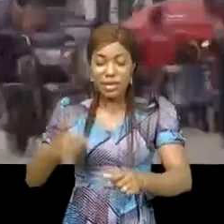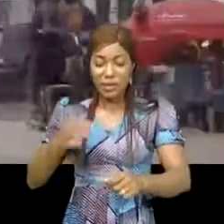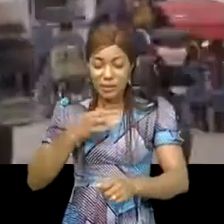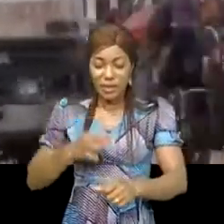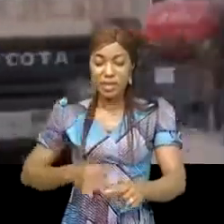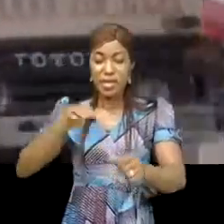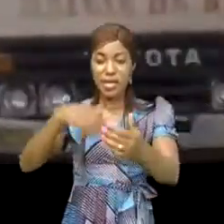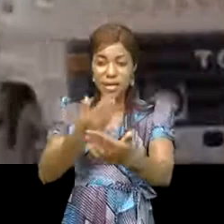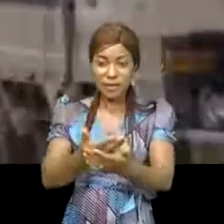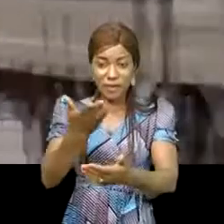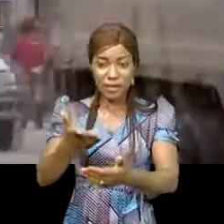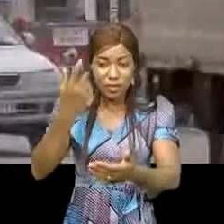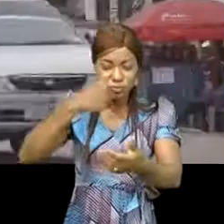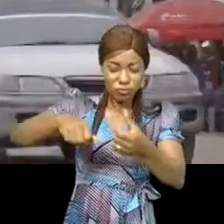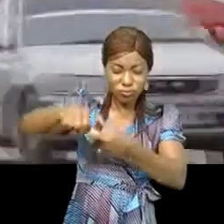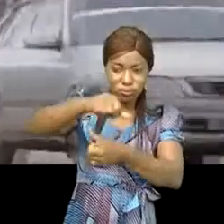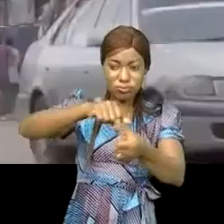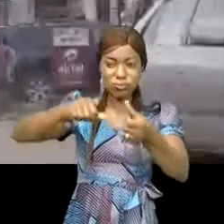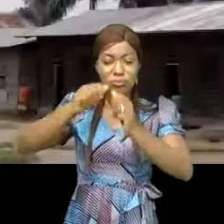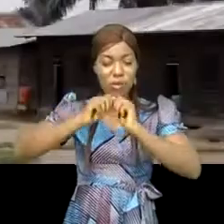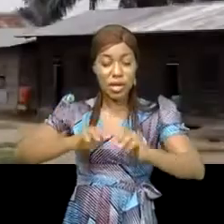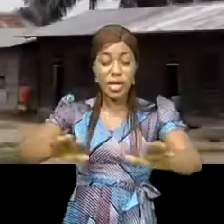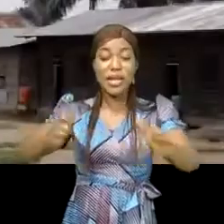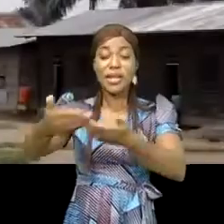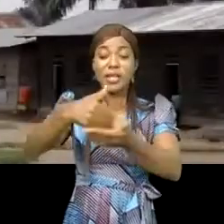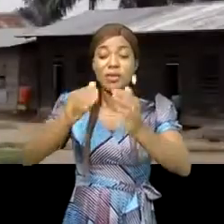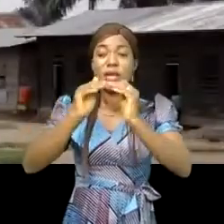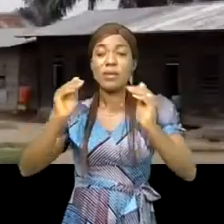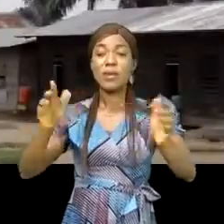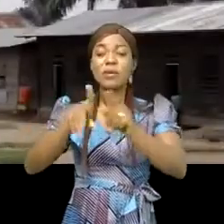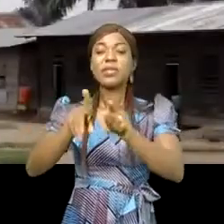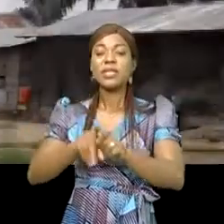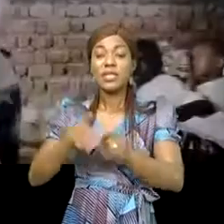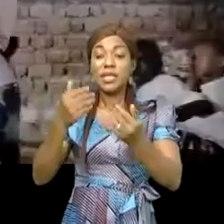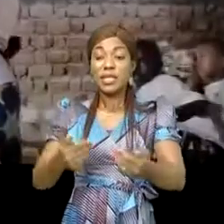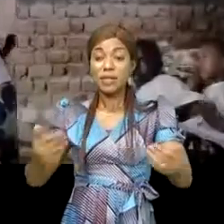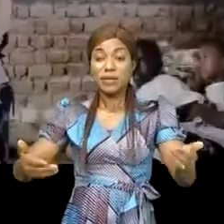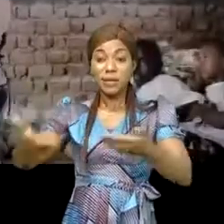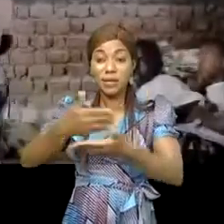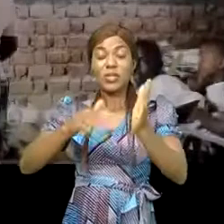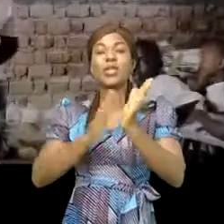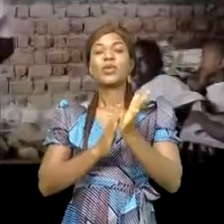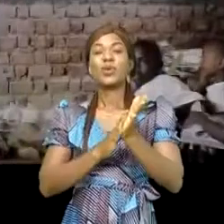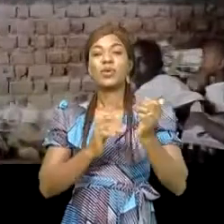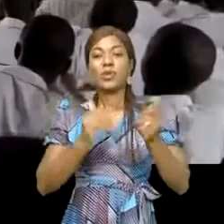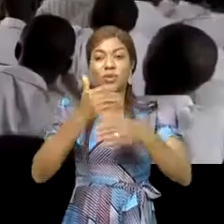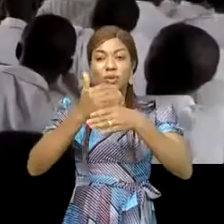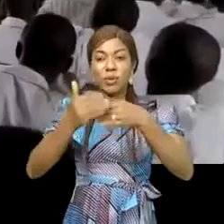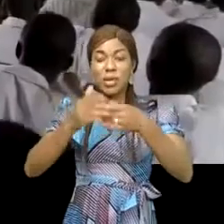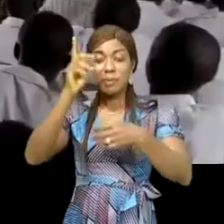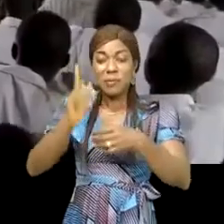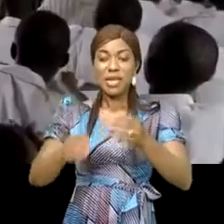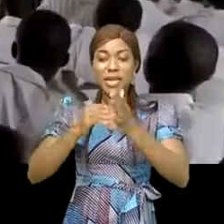Di Chilombo, avait fait le tour du monde. Le retour de la paix a fait retourner les élèves dans cette école construite en